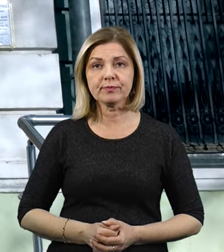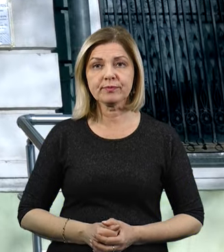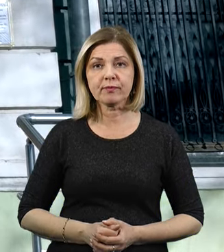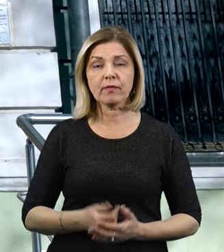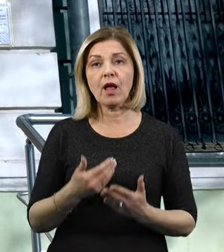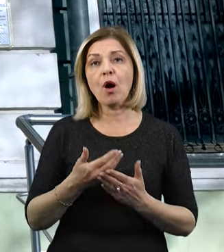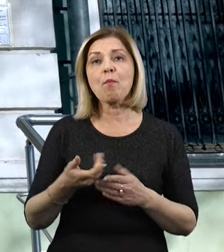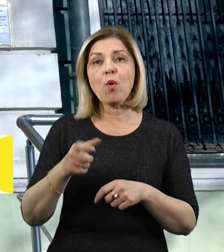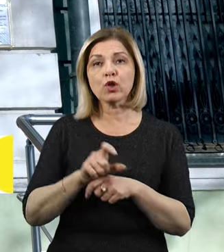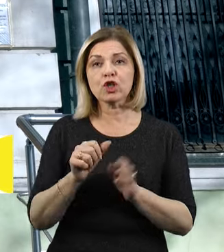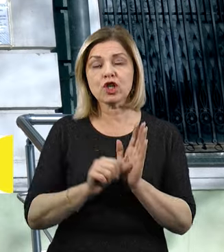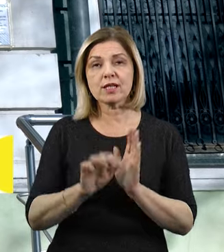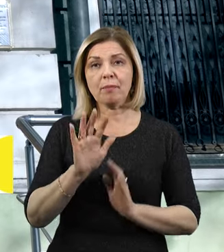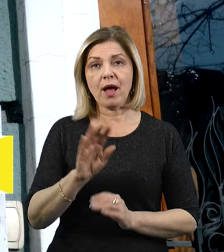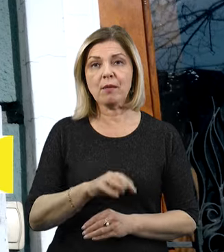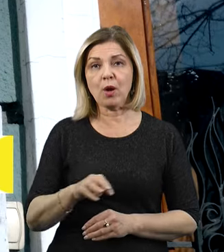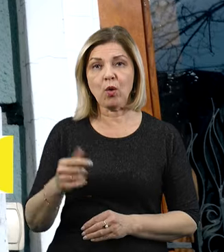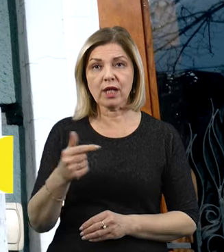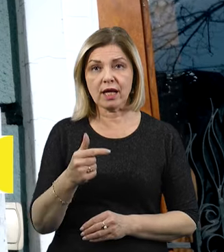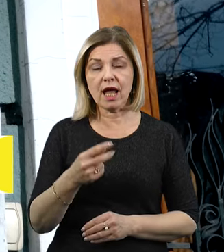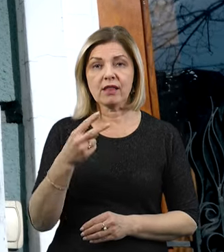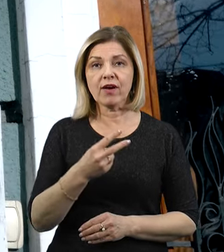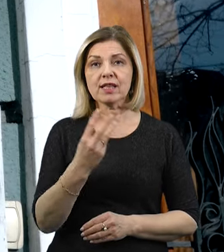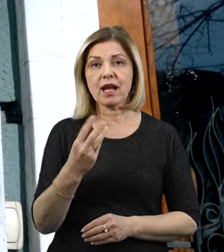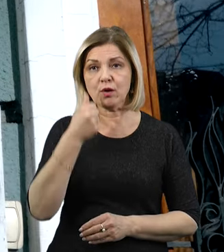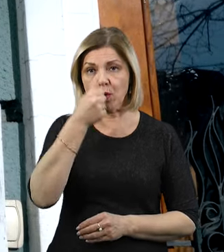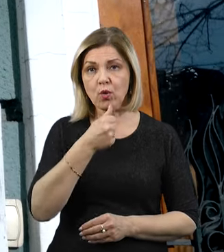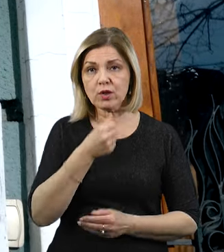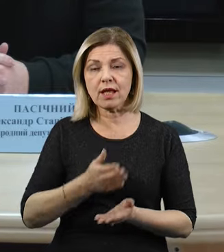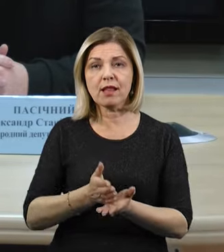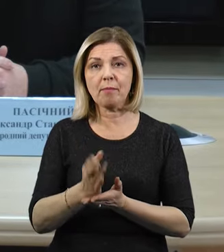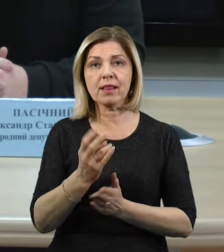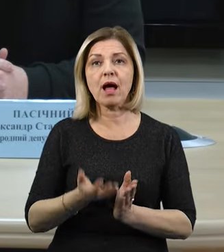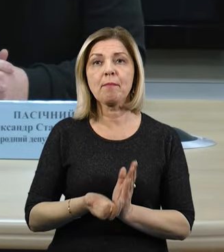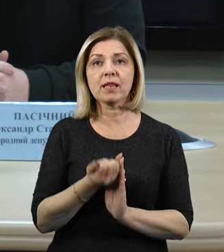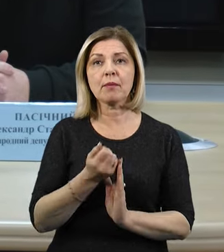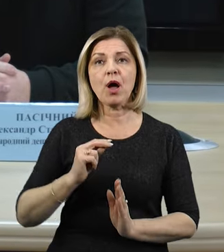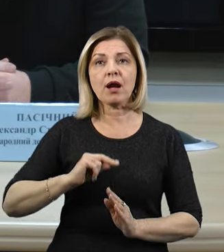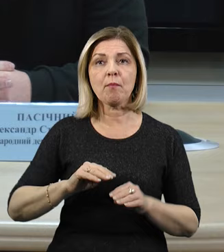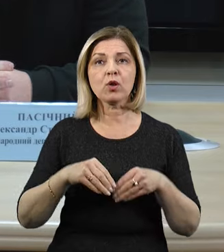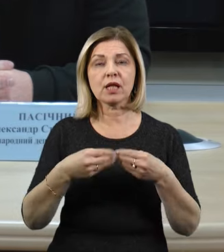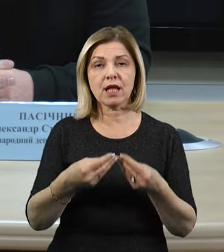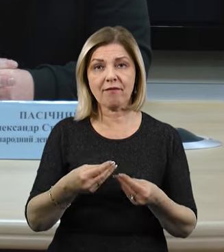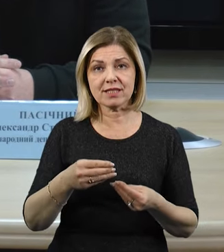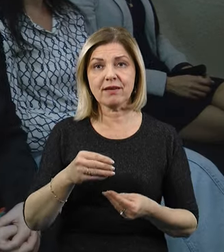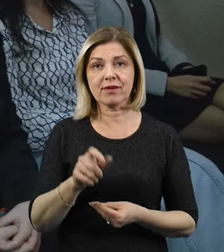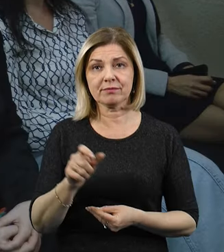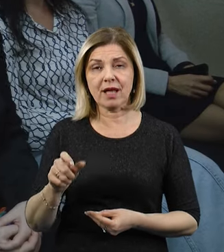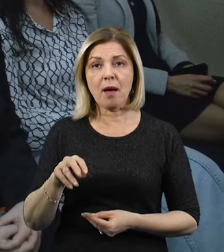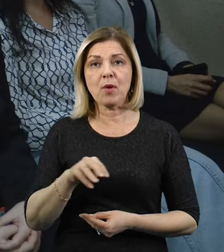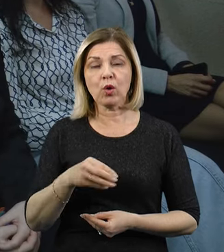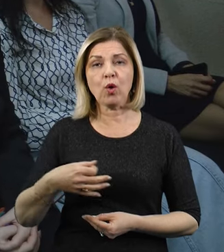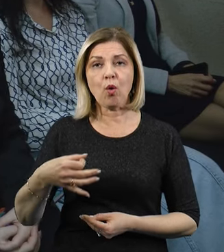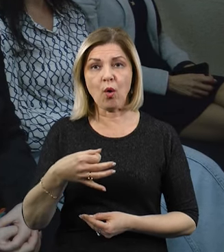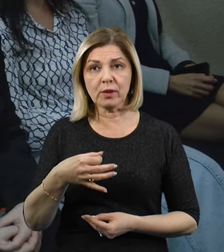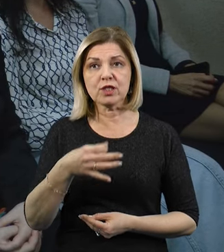Понад 65 мільйонів гривень у 2023 році було спрямовано на підтримку роботодавців у Миколаївській області. Про це під час заходу